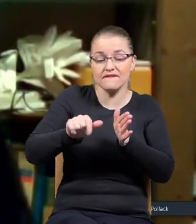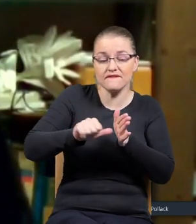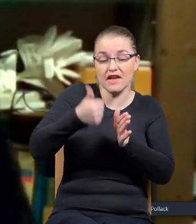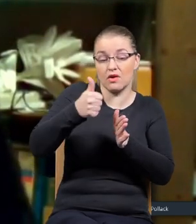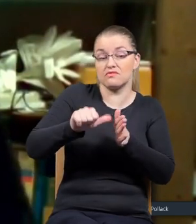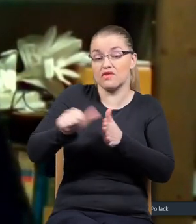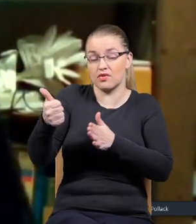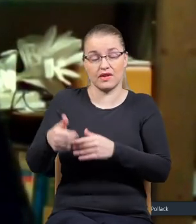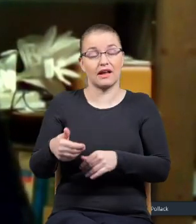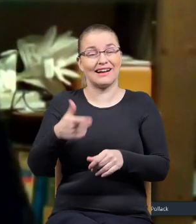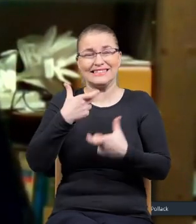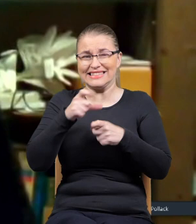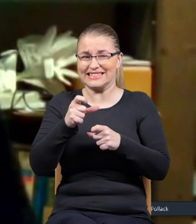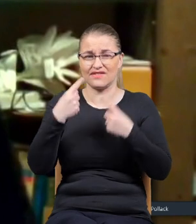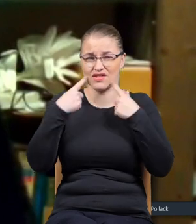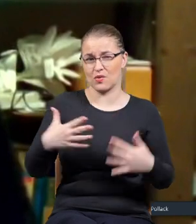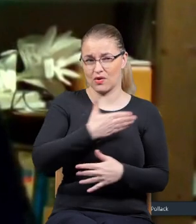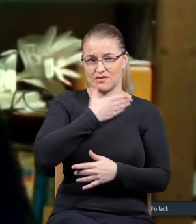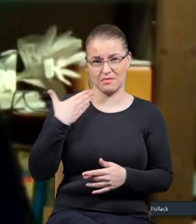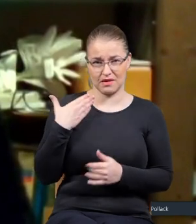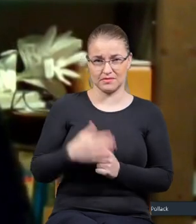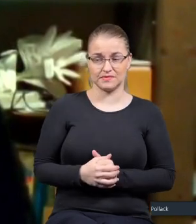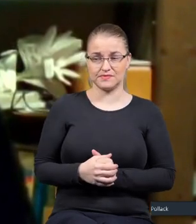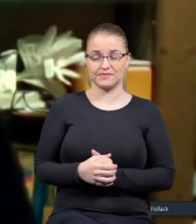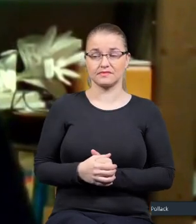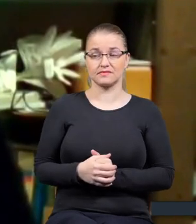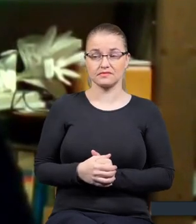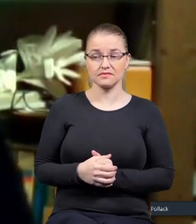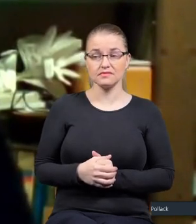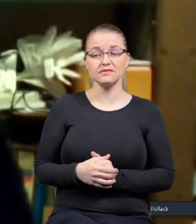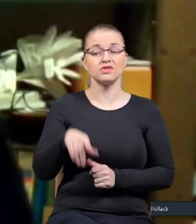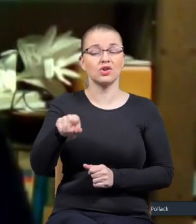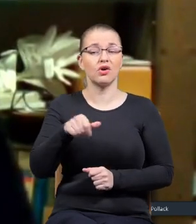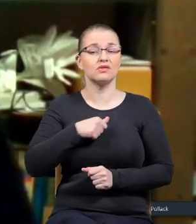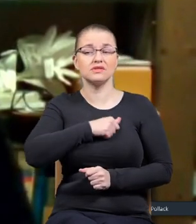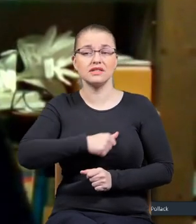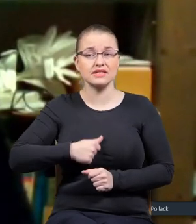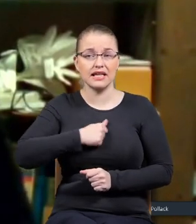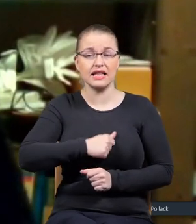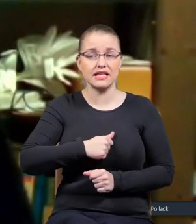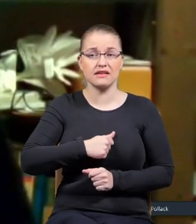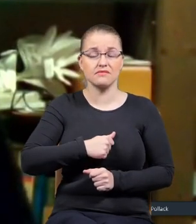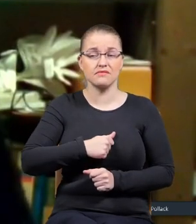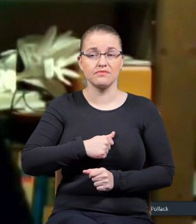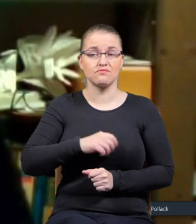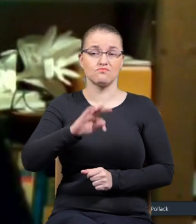ale prawie nic wesołego tam nie wychodzi. To znaczy, to jest niestety funkcja mojej pamięci,